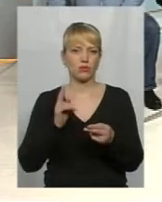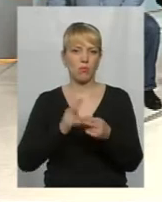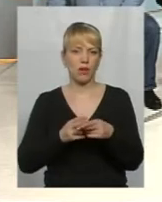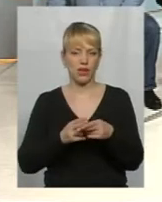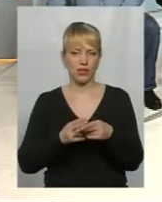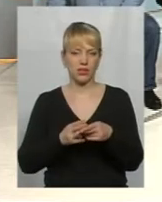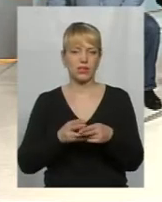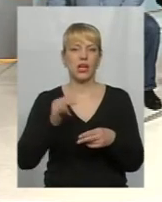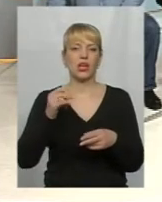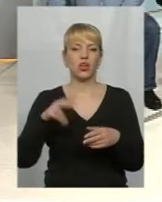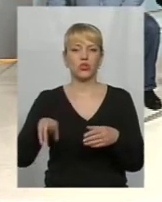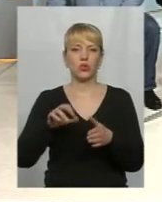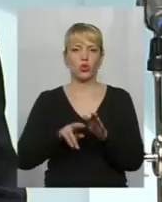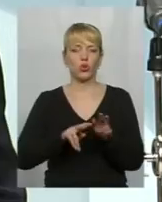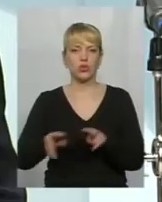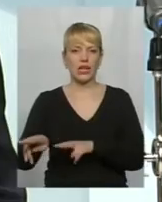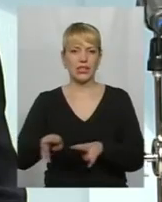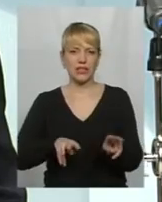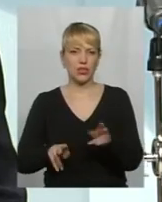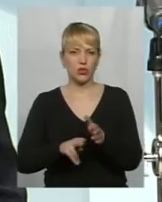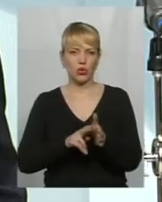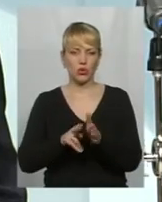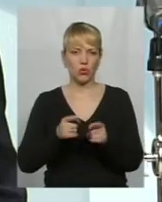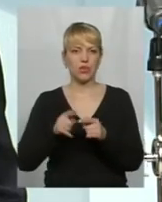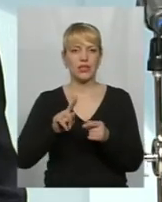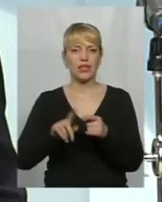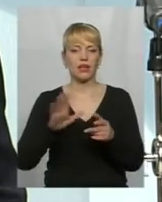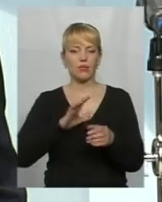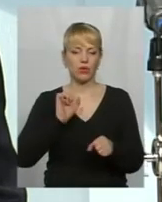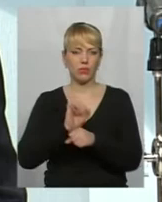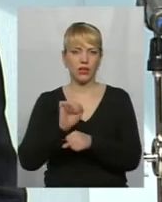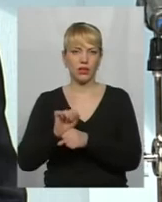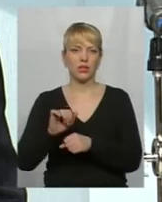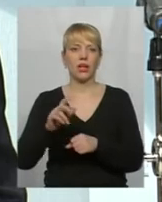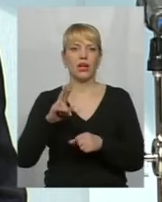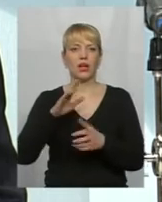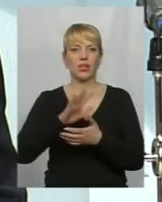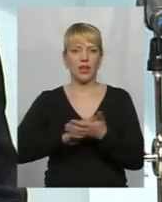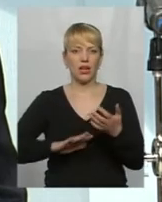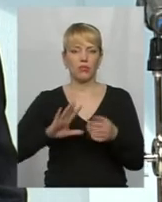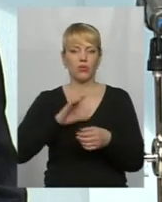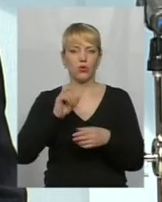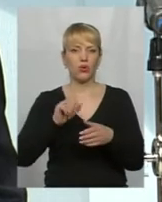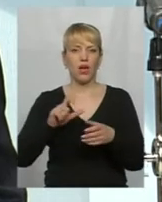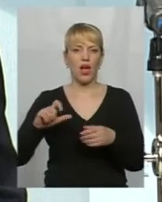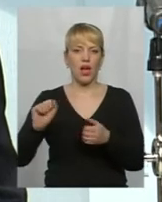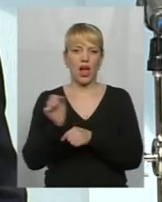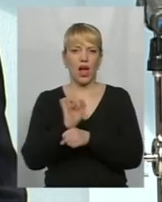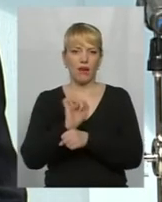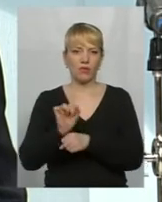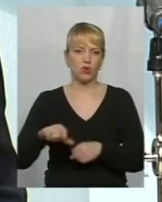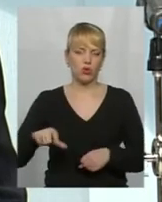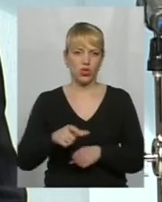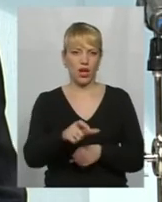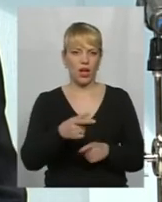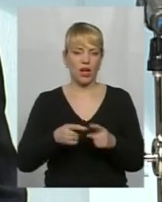залізничної колії, яка була перекрита, далі пішло автошляхами. Напевно, що через те, що було не стільки багато